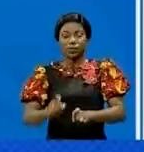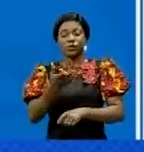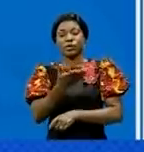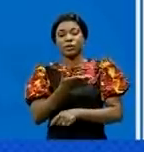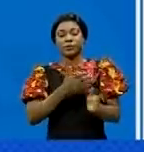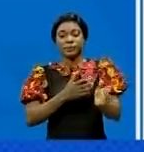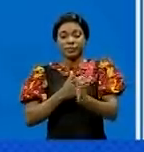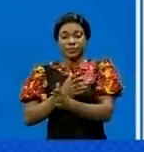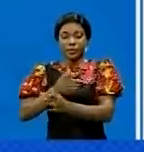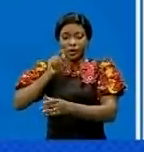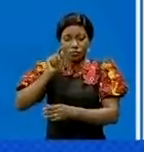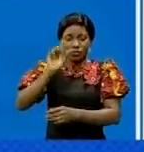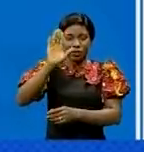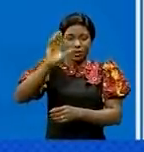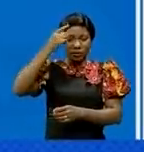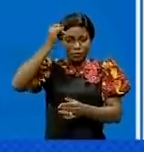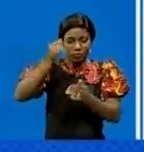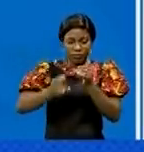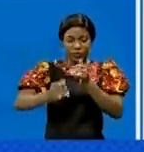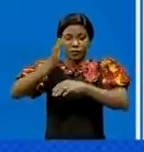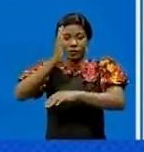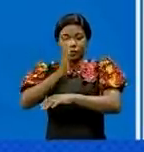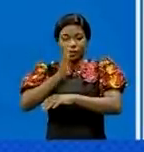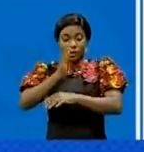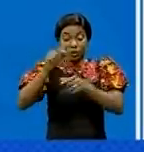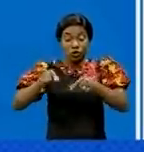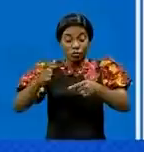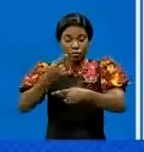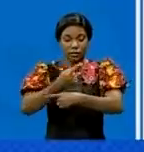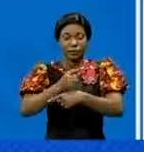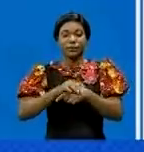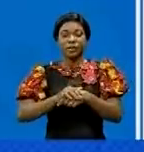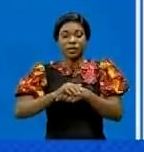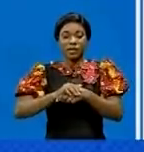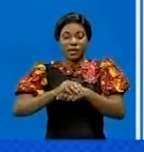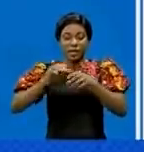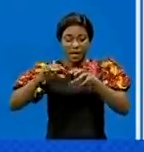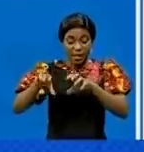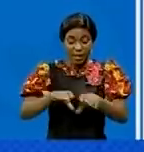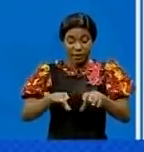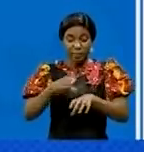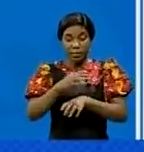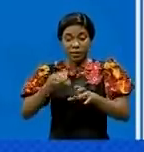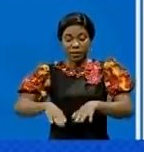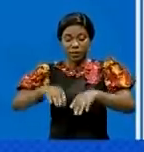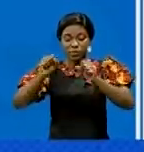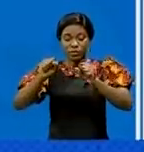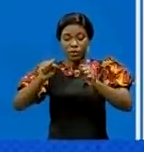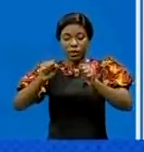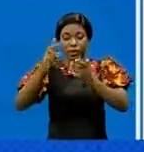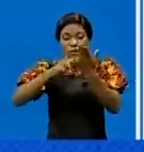Au point 5, dernier point du Conseil des ministres de ce jour, examen et adoption d'un projet de texte.